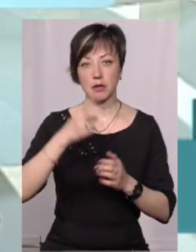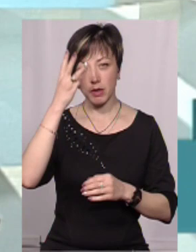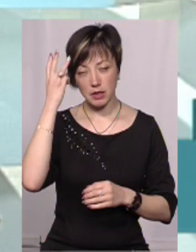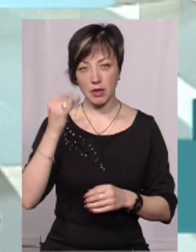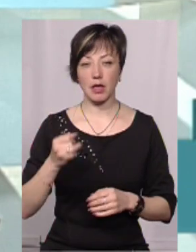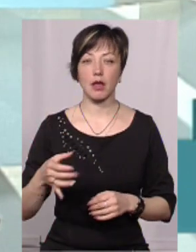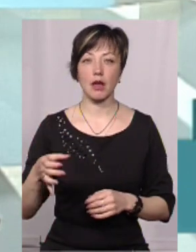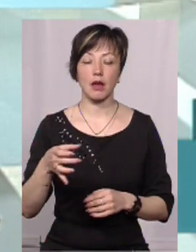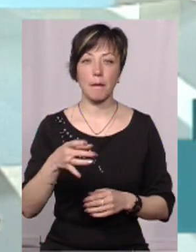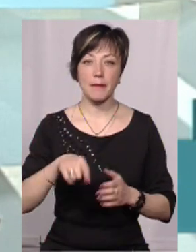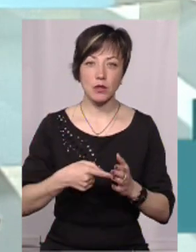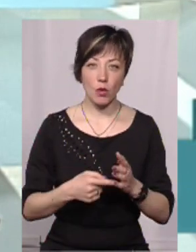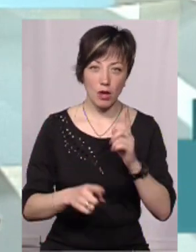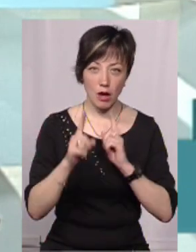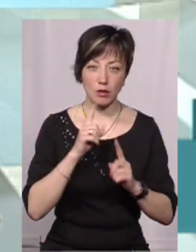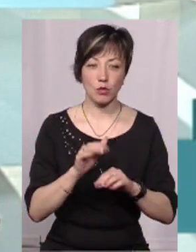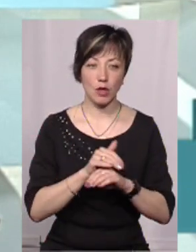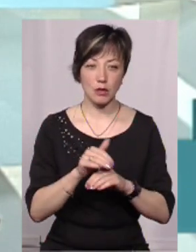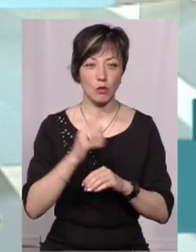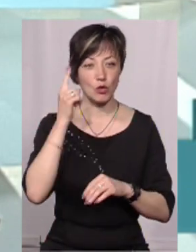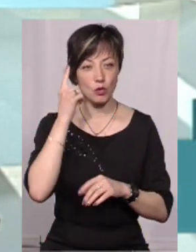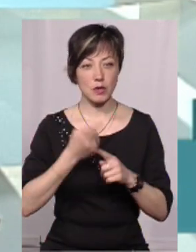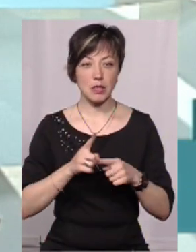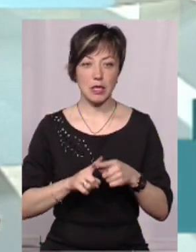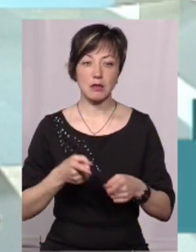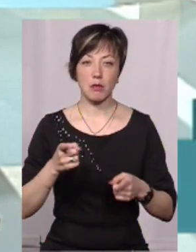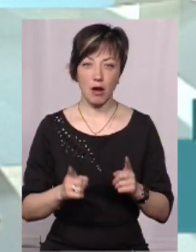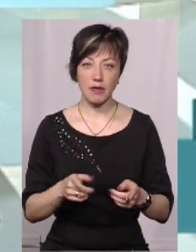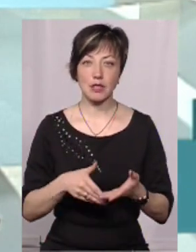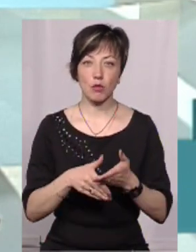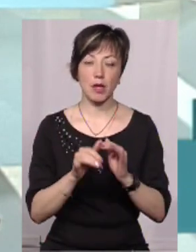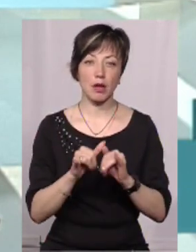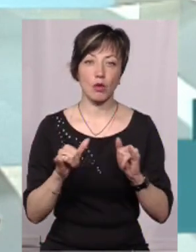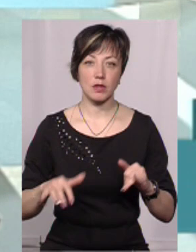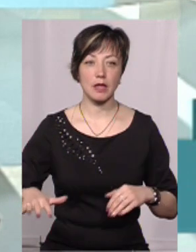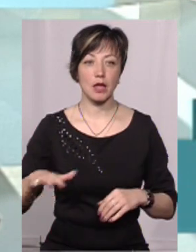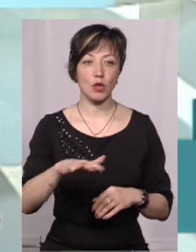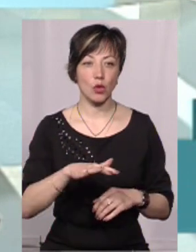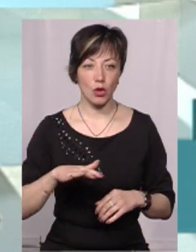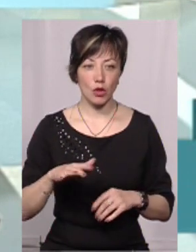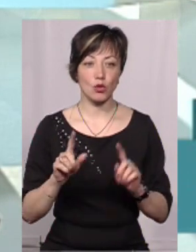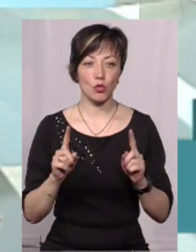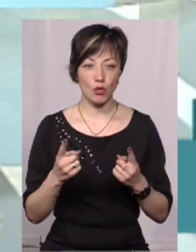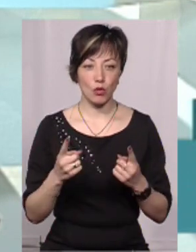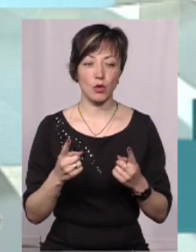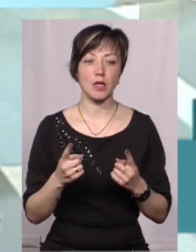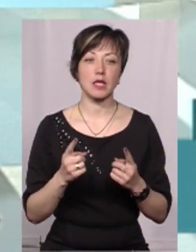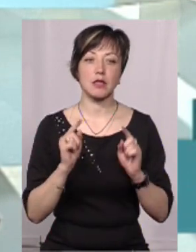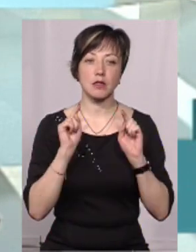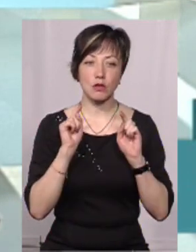і Хмельницької міської ради, будь ласка, подумайте, це справді інструмент для розвитку території. Тому